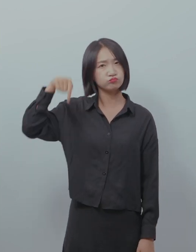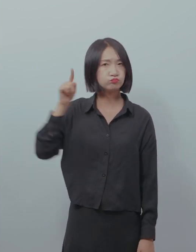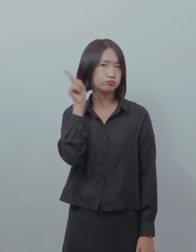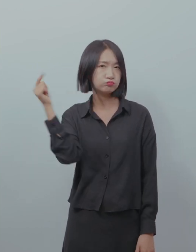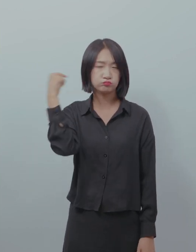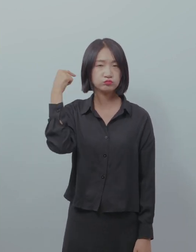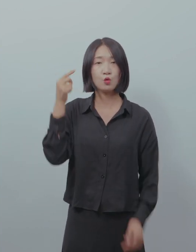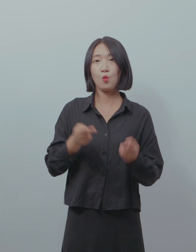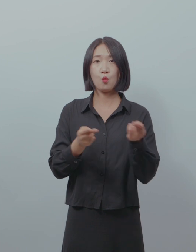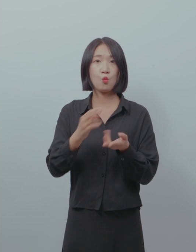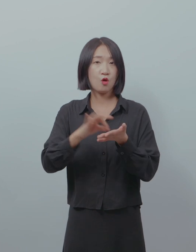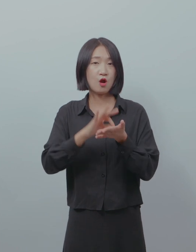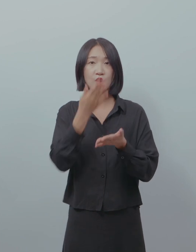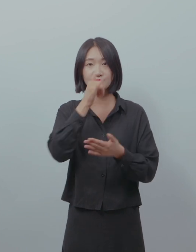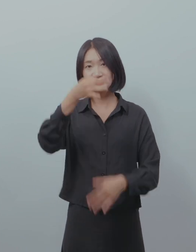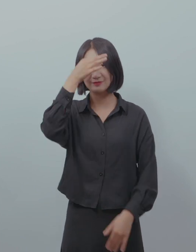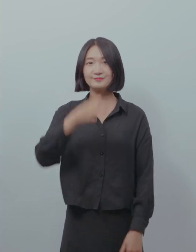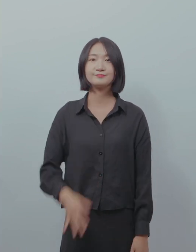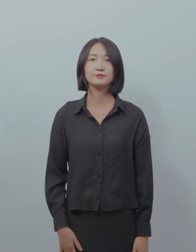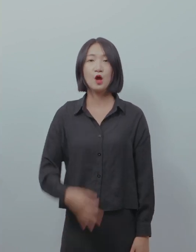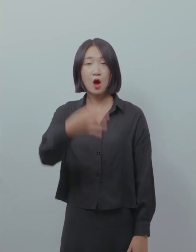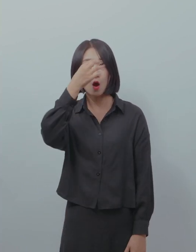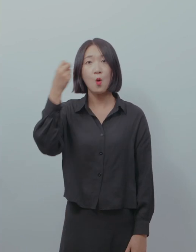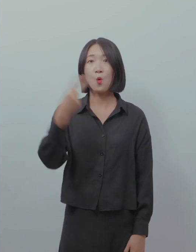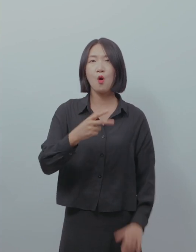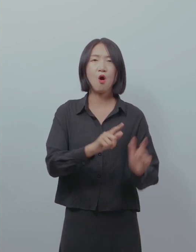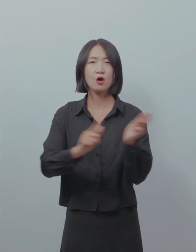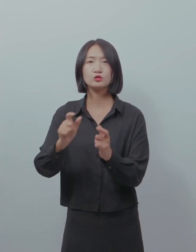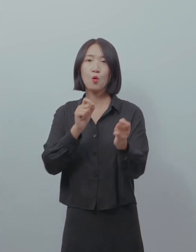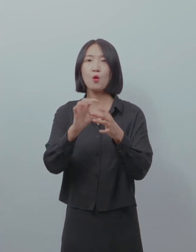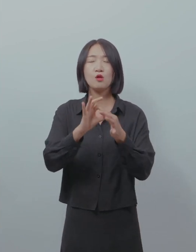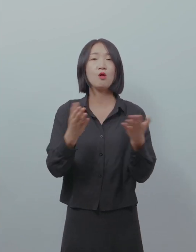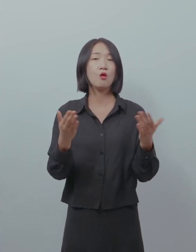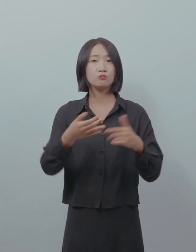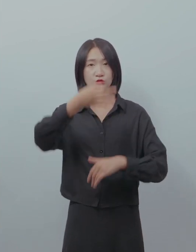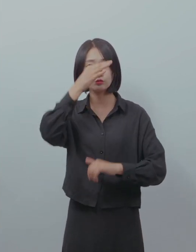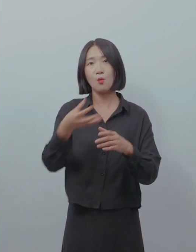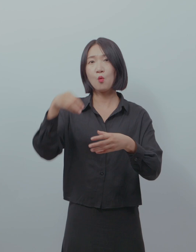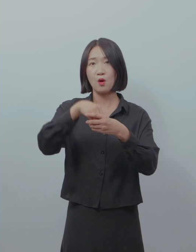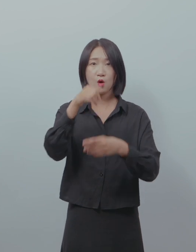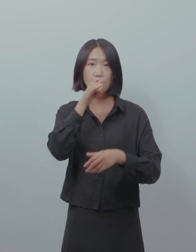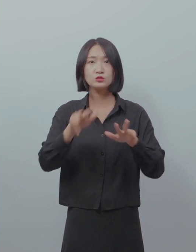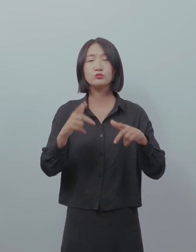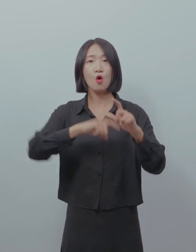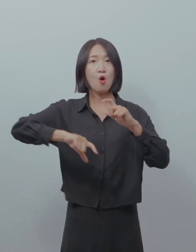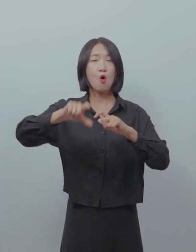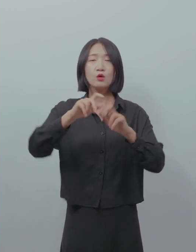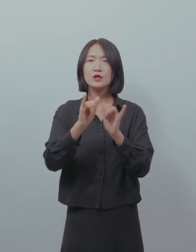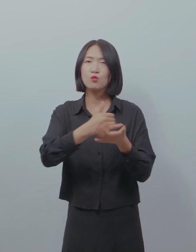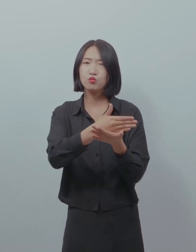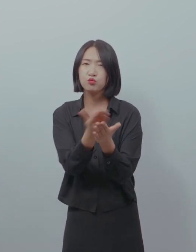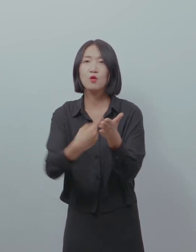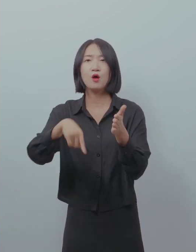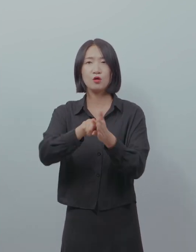이렇게 스위치를 눌러서 사용할 수 있는 기능이야 이 기능 외에도 여러가지 접근성 기능들이 탑재되어 있고 지금도 더 많은